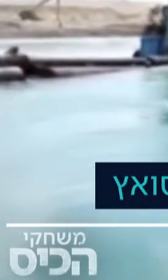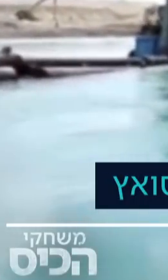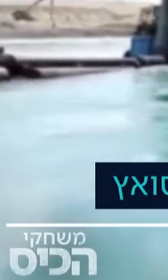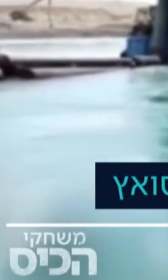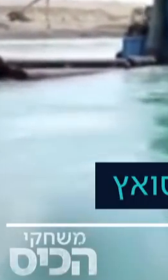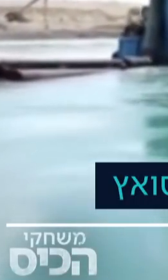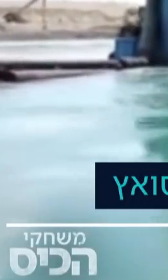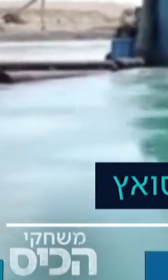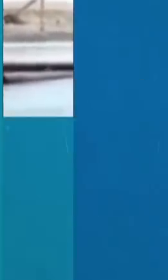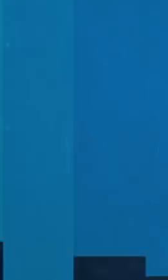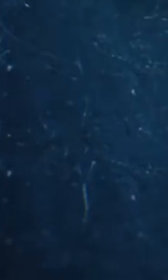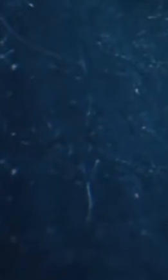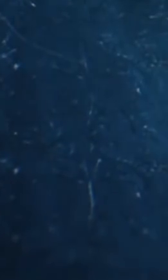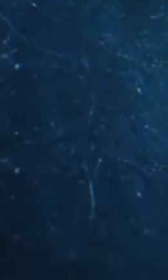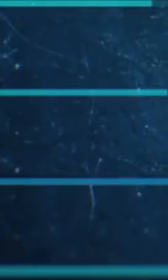מיליארד דולר.